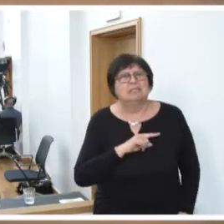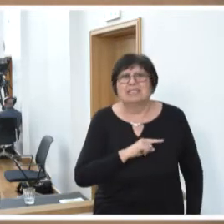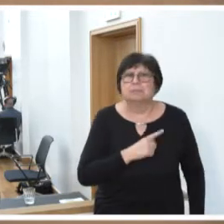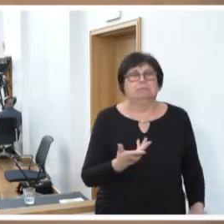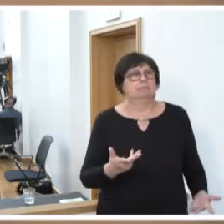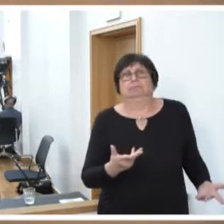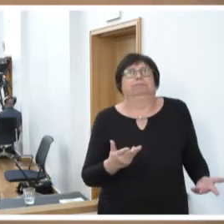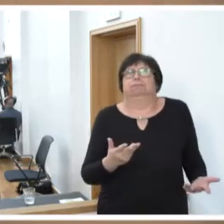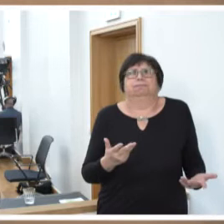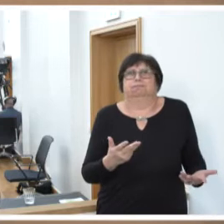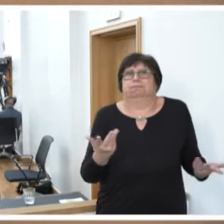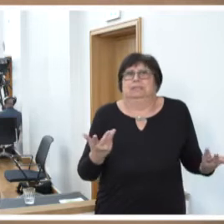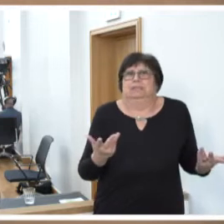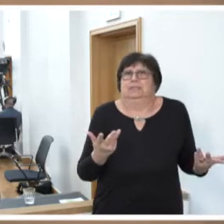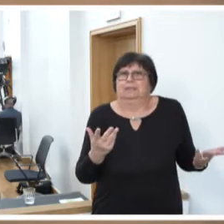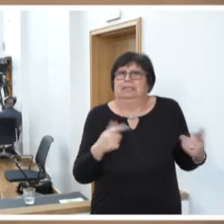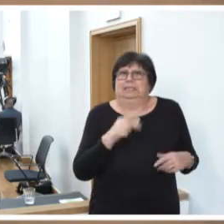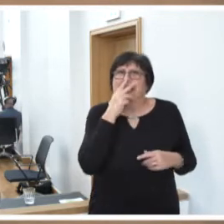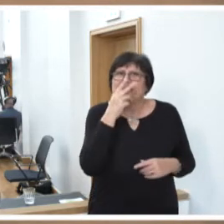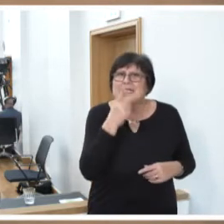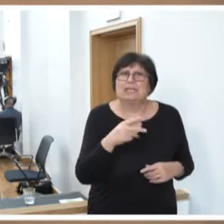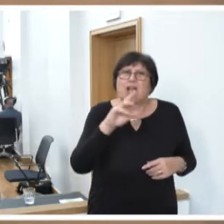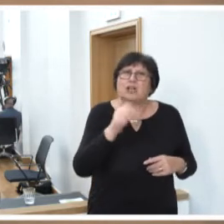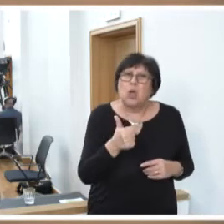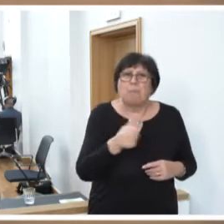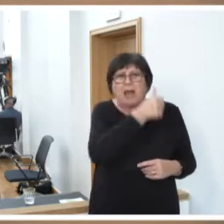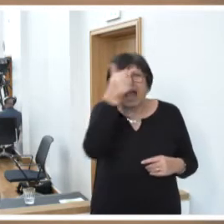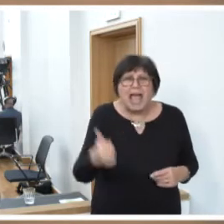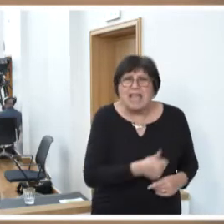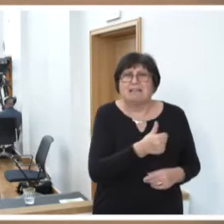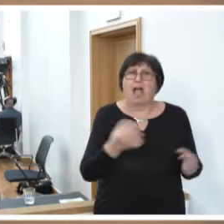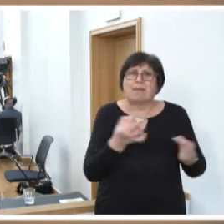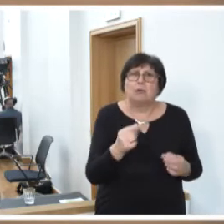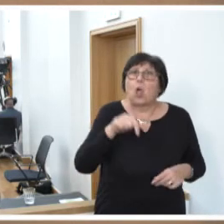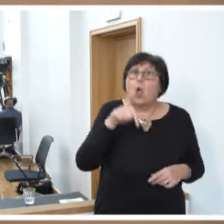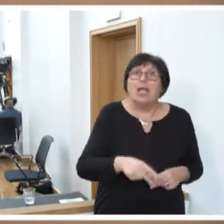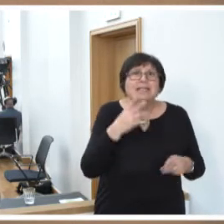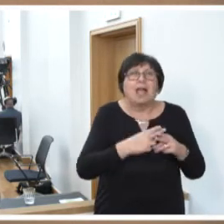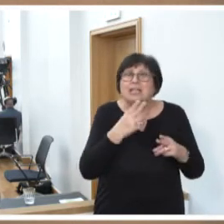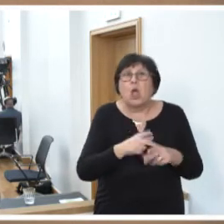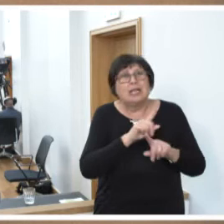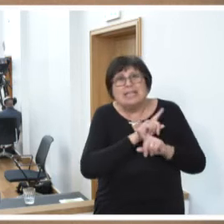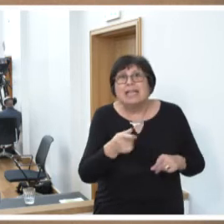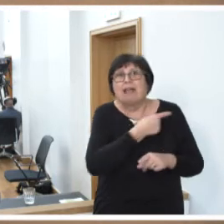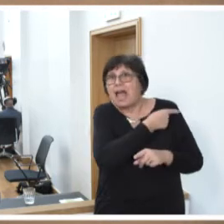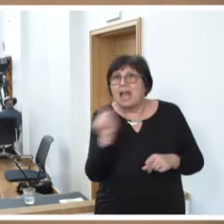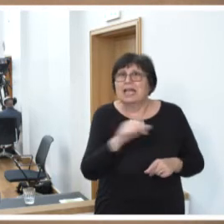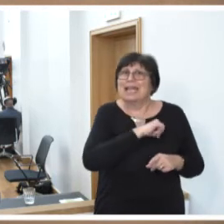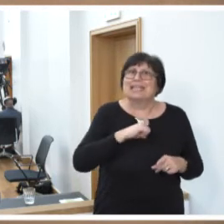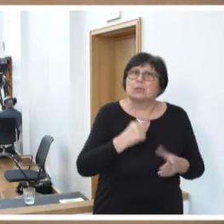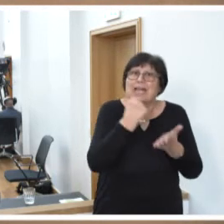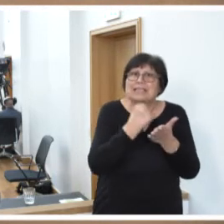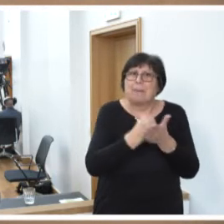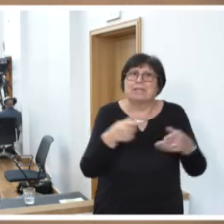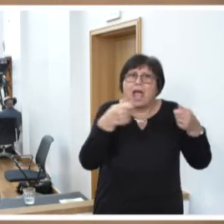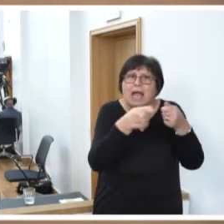nur noch den Kopf und wenn man dann sieht, dass es noch mal ein Jahr dauert und heute immer noch nicht alle Gesundheitsämter angeschlossen sind,